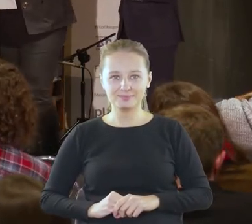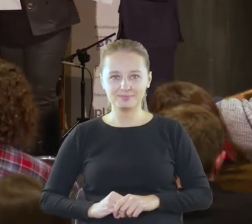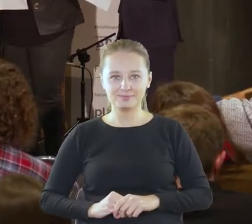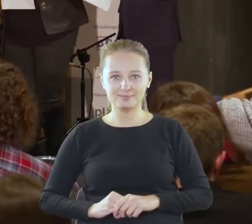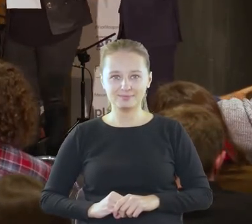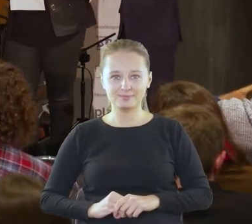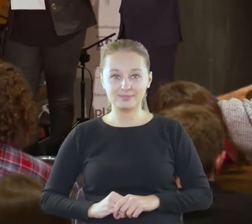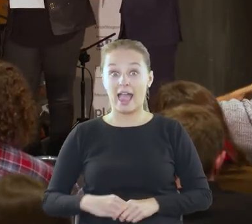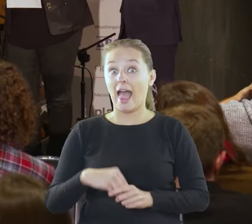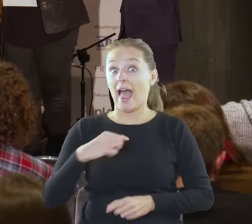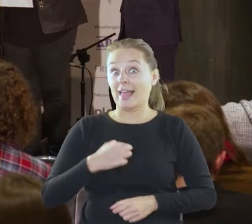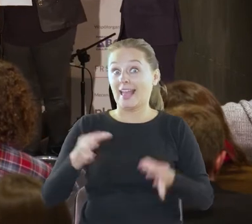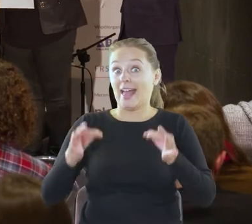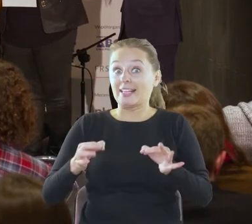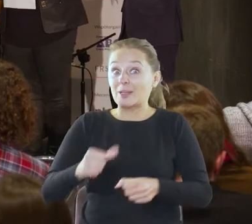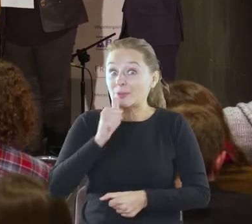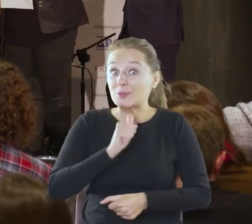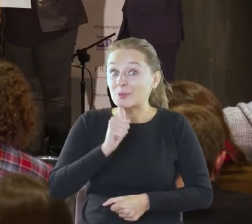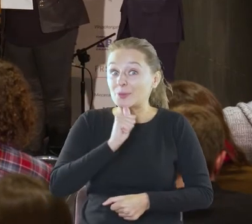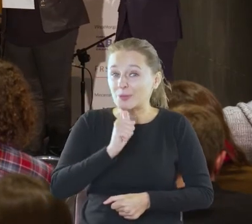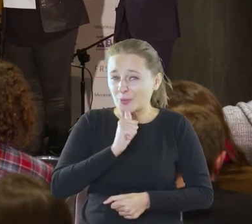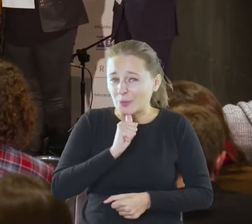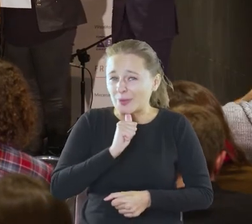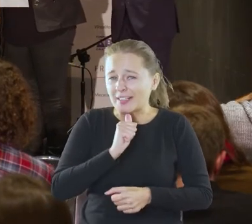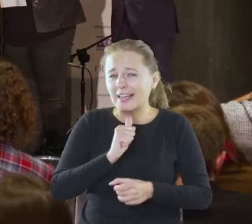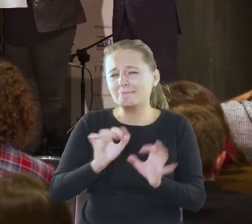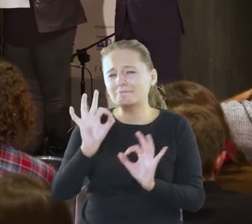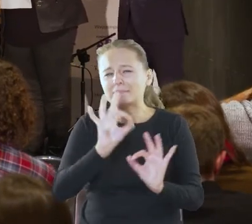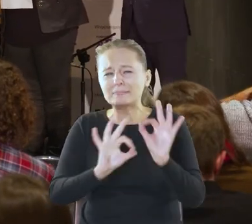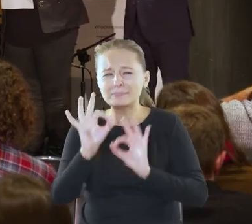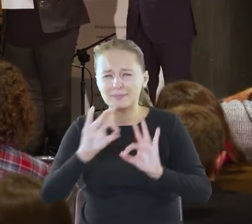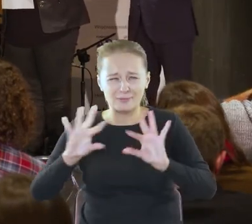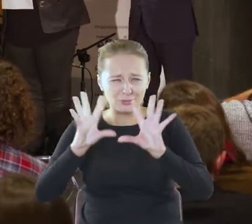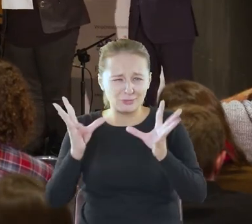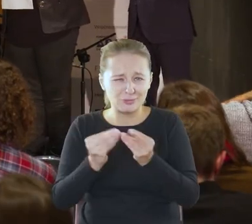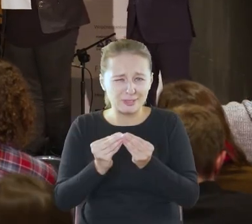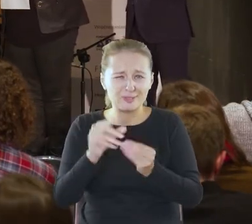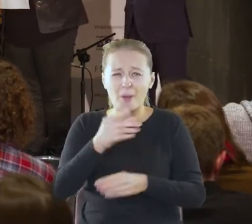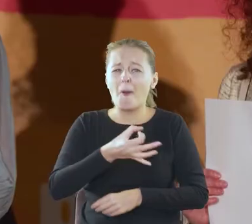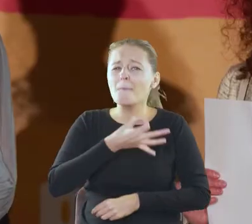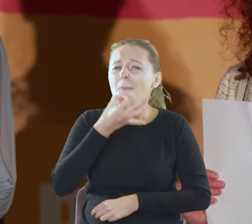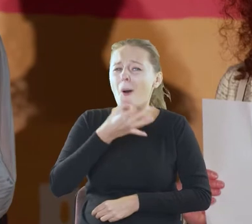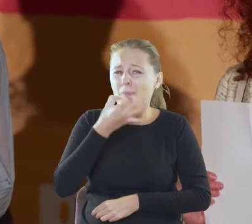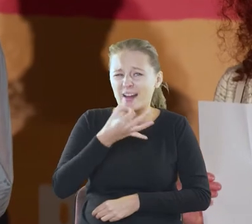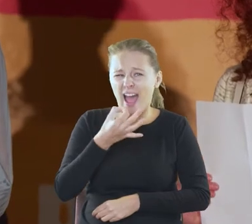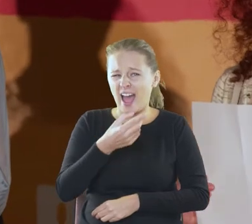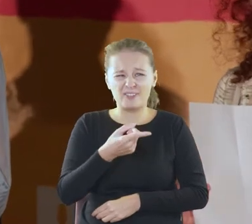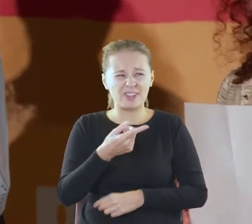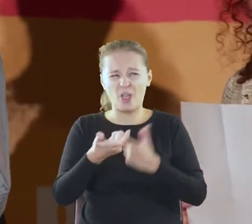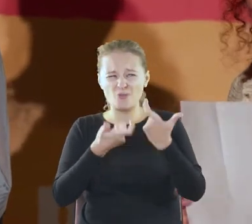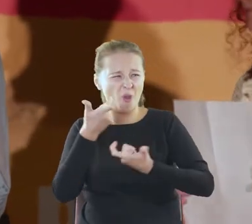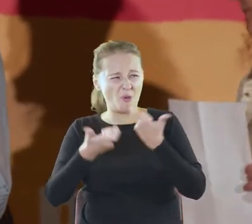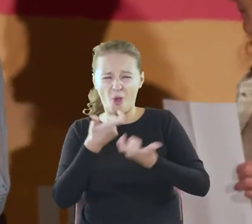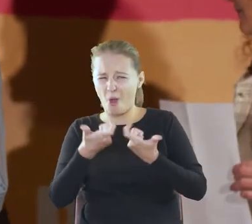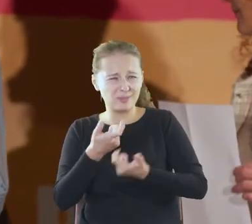Ja teraz spróbuję odkupić winy za tę poprawkę publiczną. Nie robi się takich rzeczy.